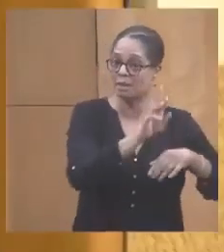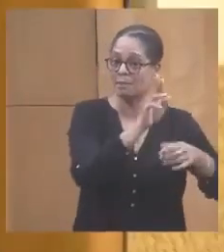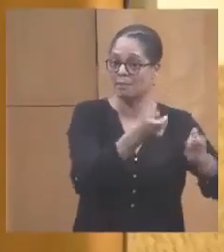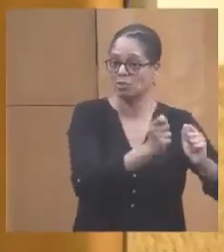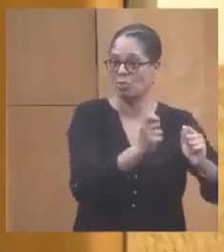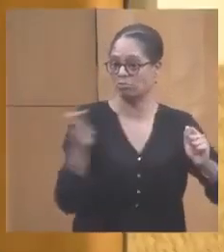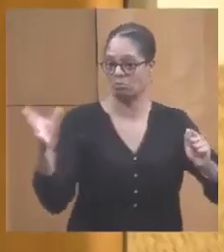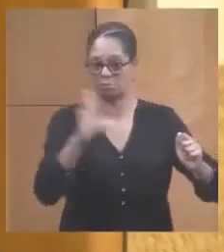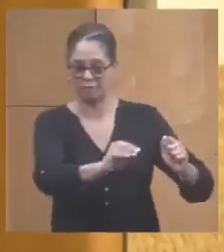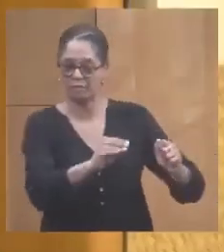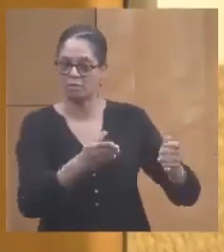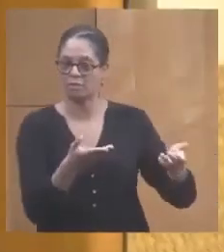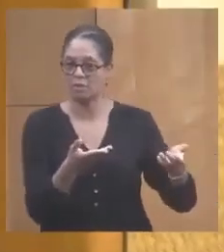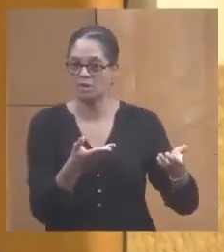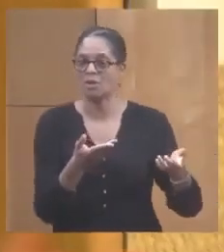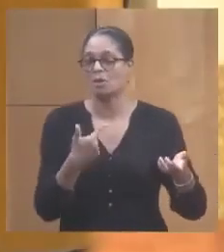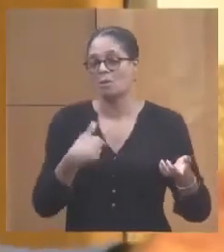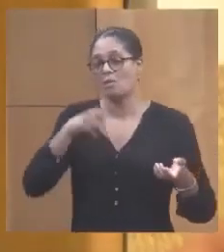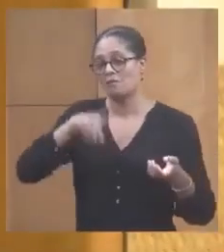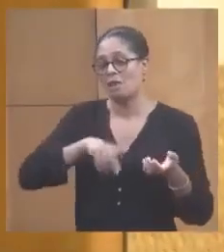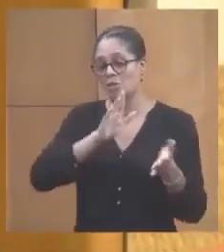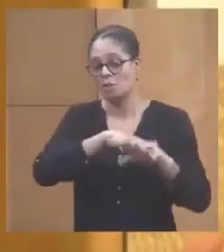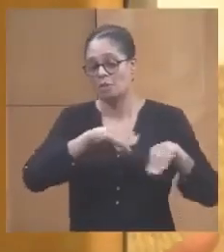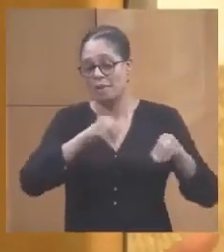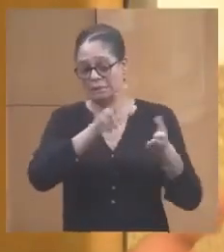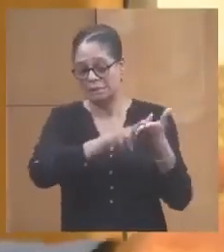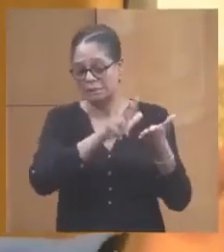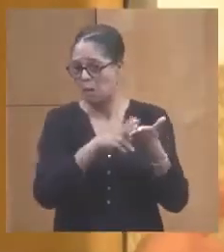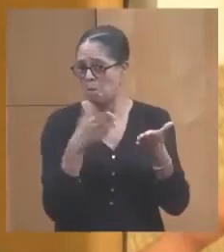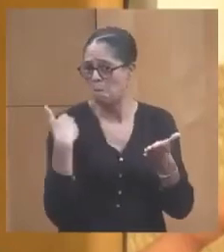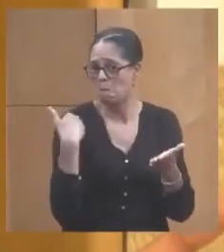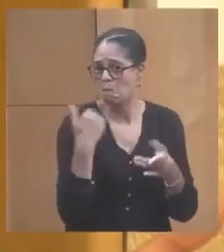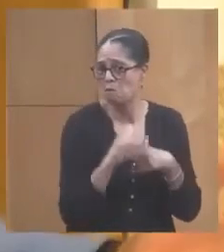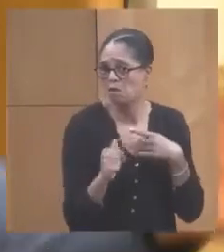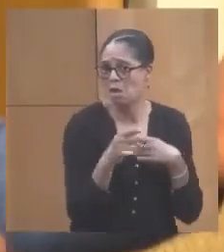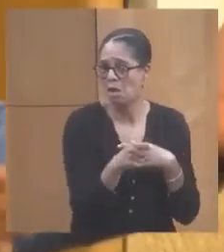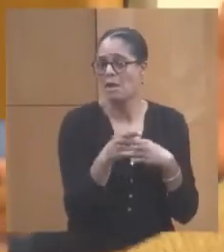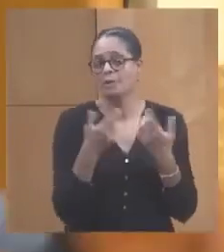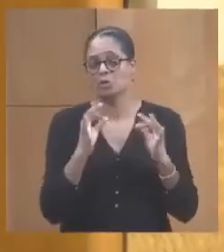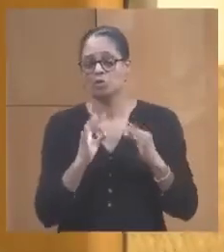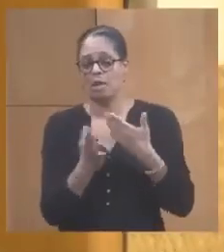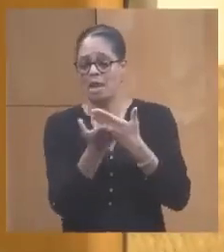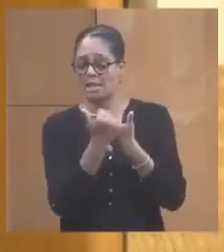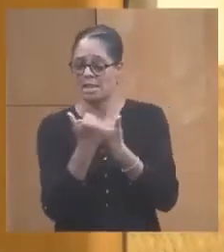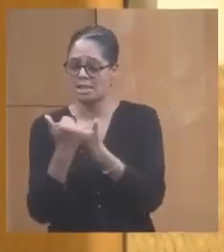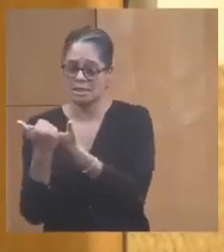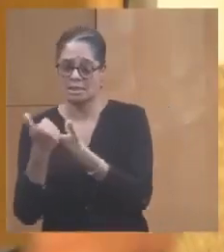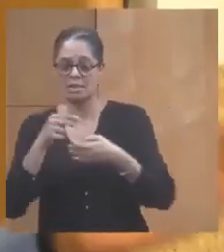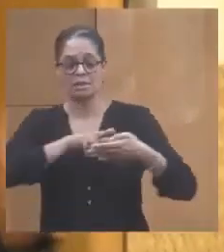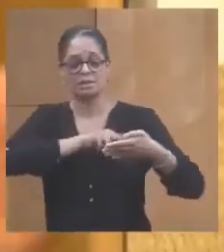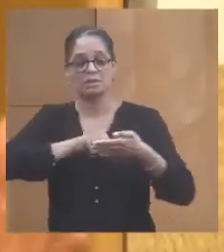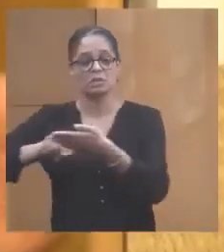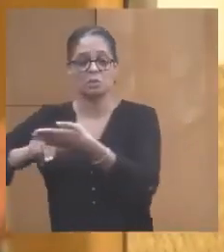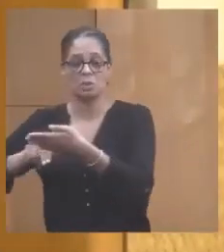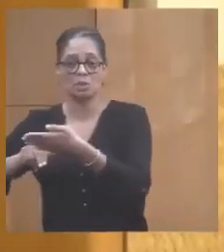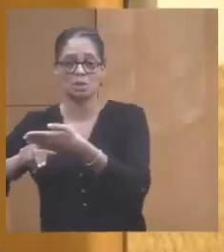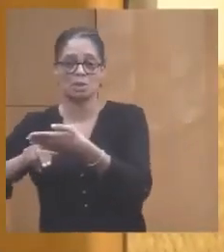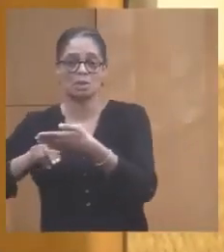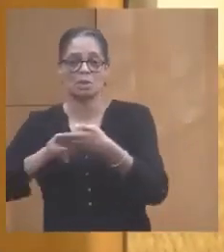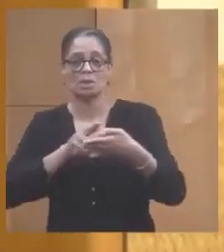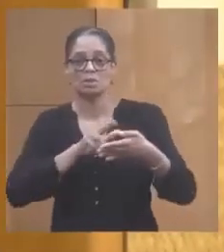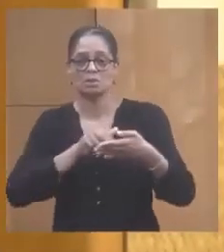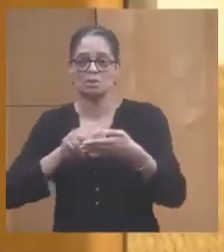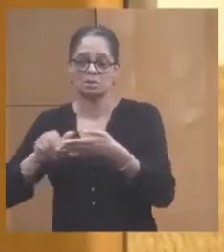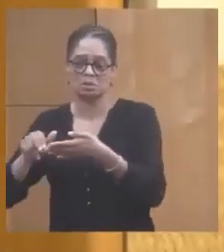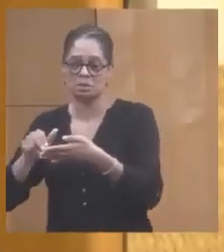ce que tu as signé à l'éternité c'est très récent je viens de dire la signature des courriers je passe le contrôle du directeur général qui vise les courriers